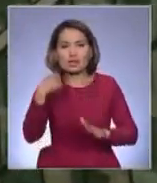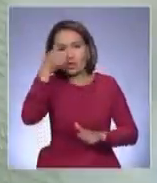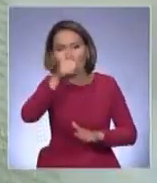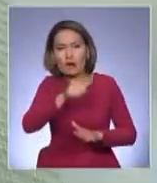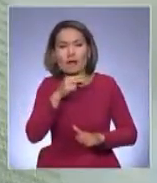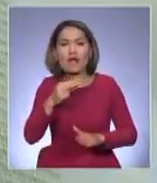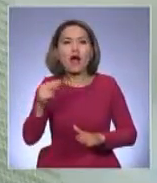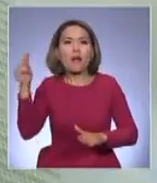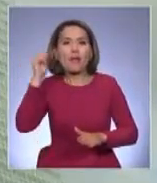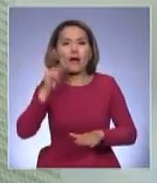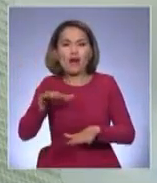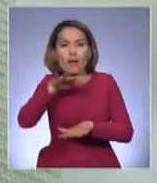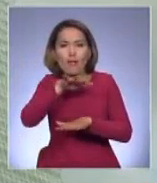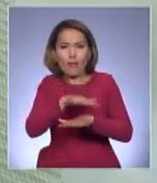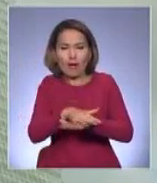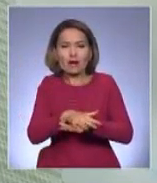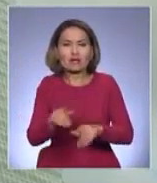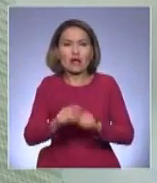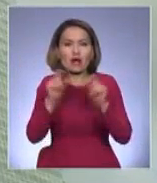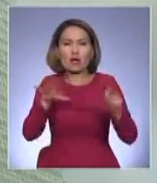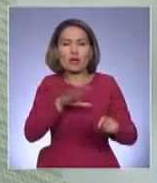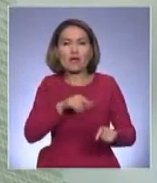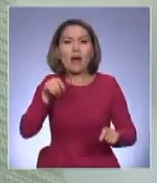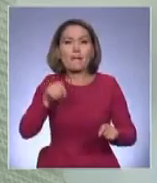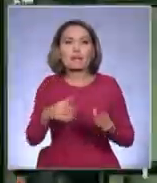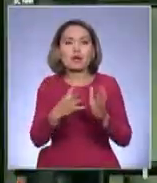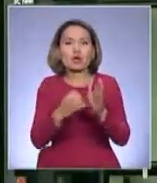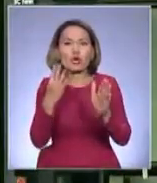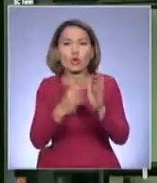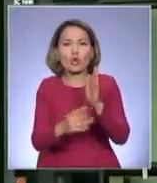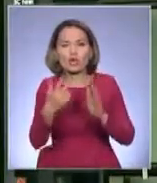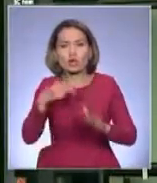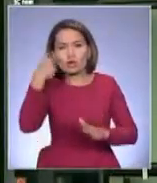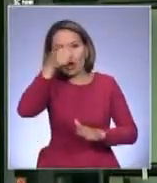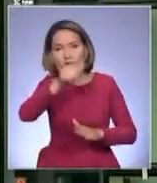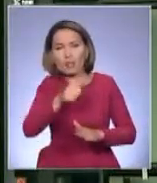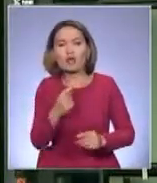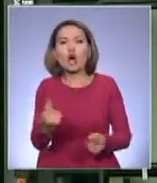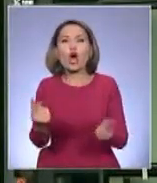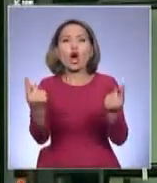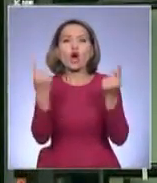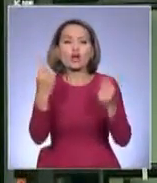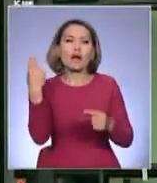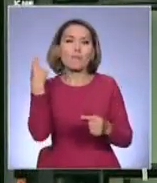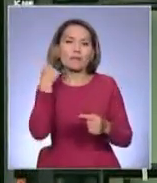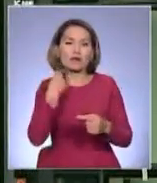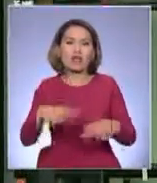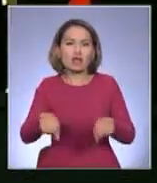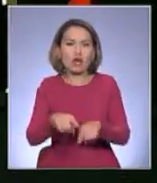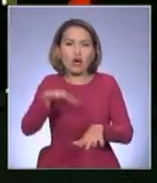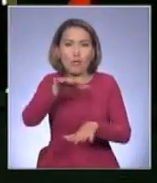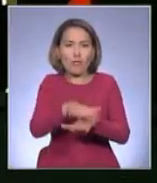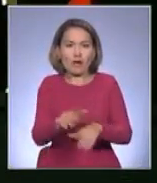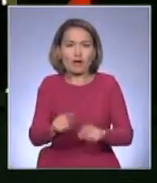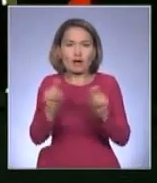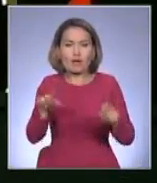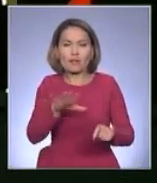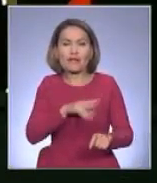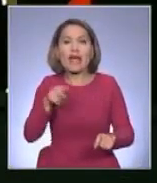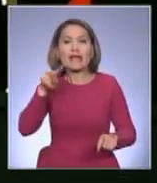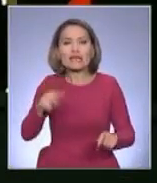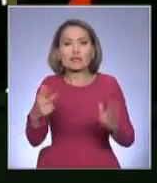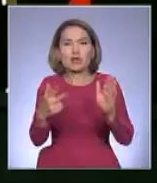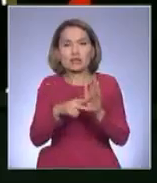Шанхайда банктың негізі қаланған ал 1993 жылы штаб бәтері олы Британияға ұстам. Қаржы дағдарысына байланысты банк